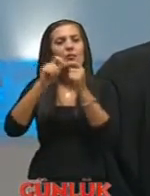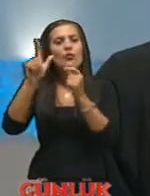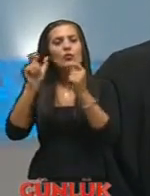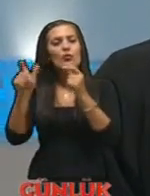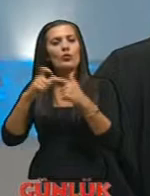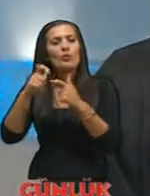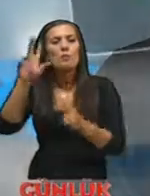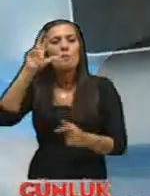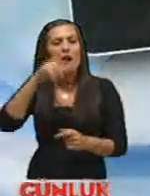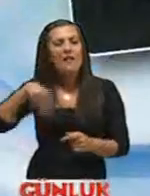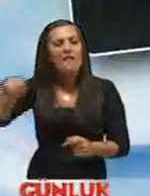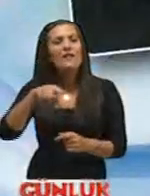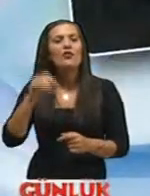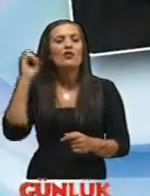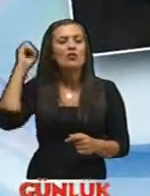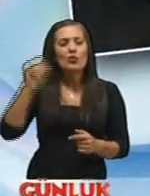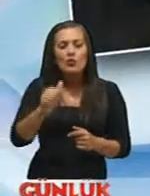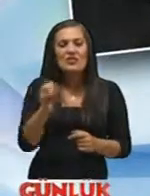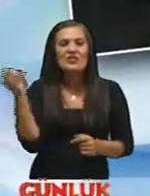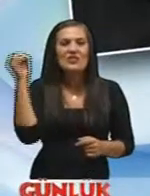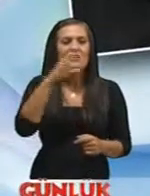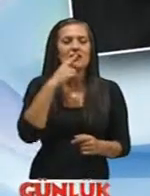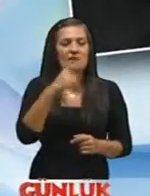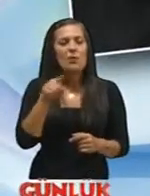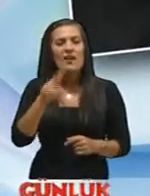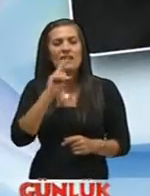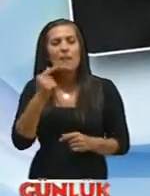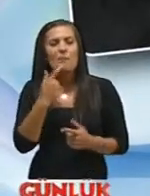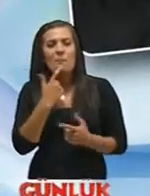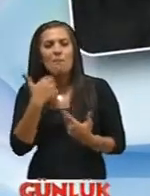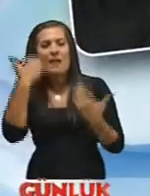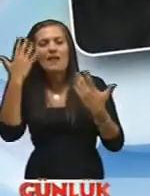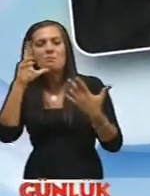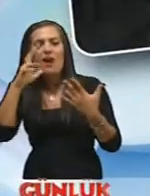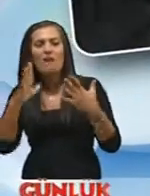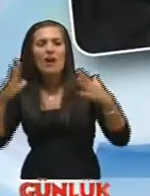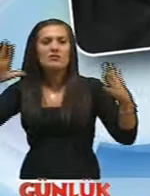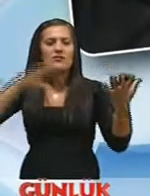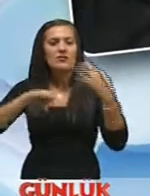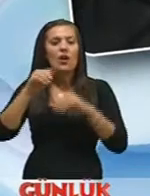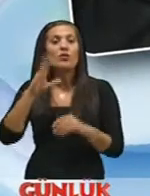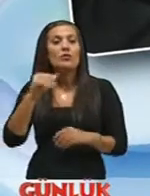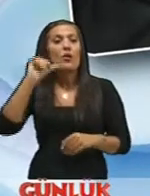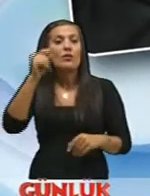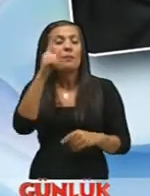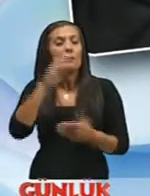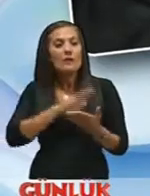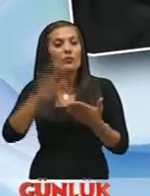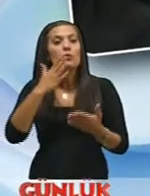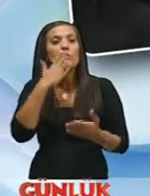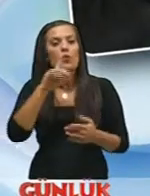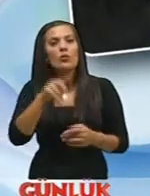mavi ya da gün ışığı o renkleri kullanıyoruz genelde yani çok önemli bir şey yoksa durumu yoksa